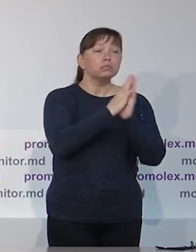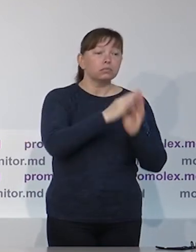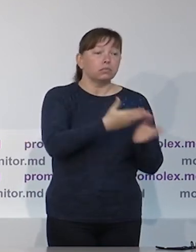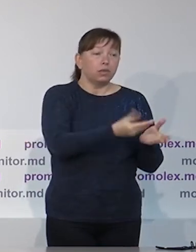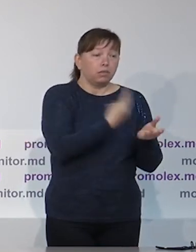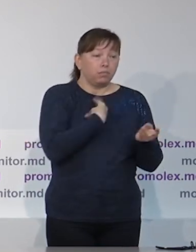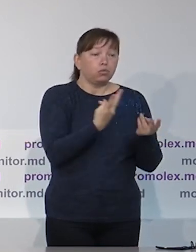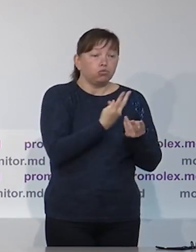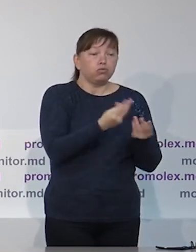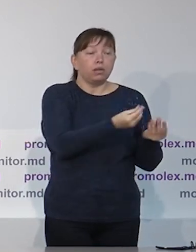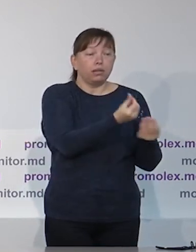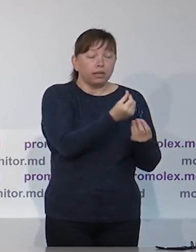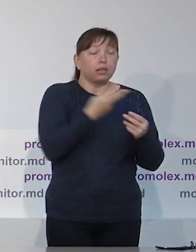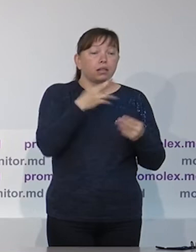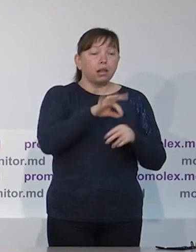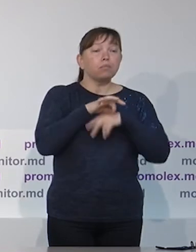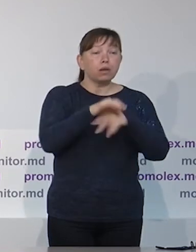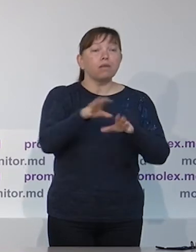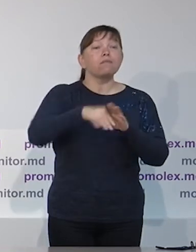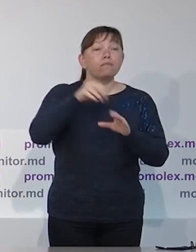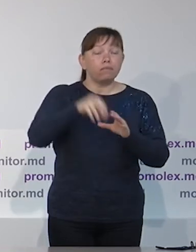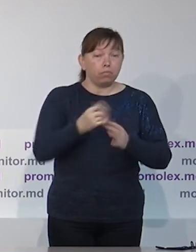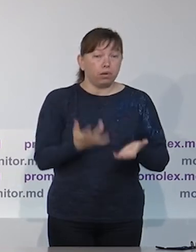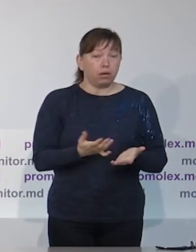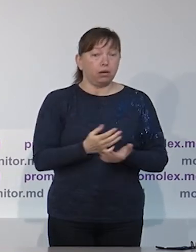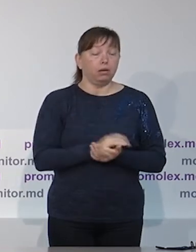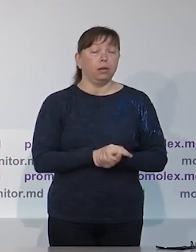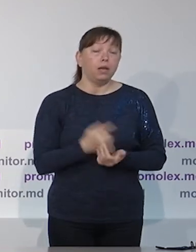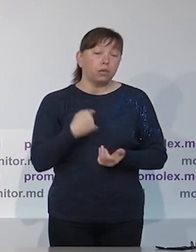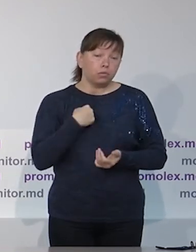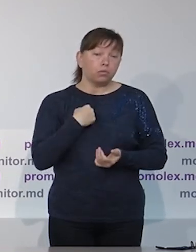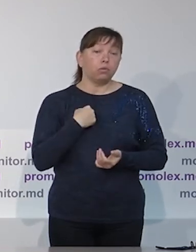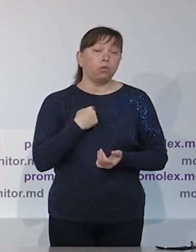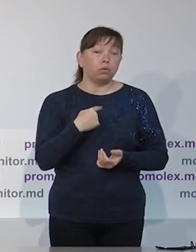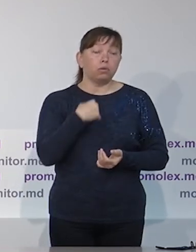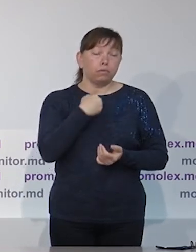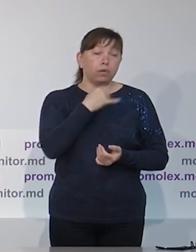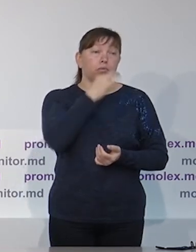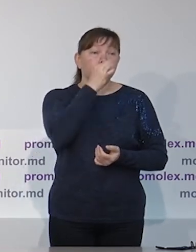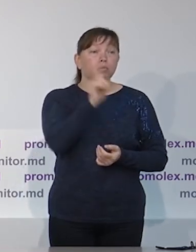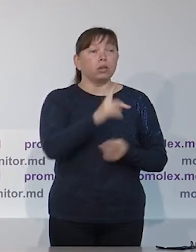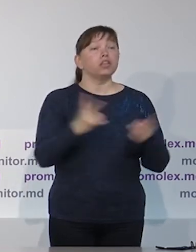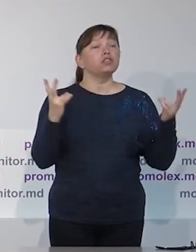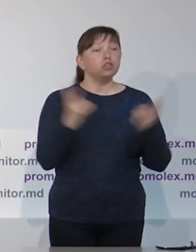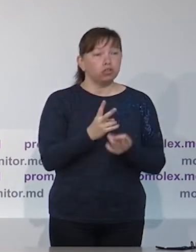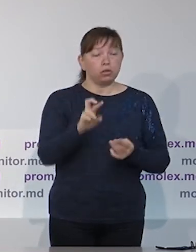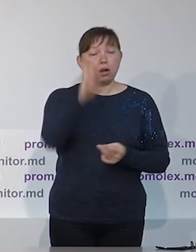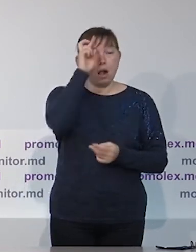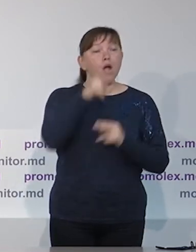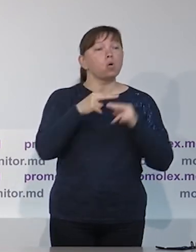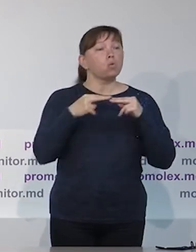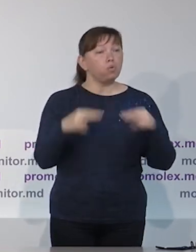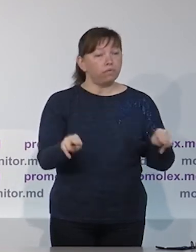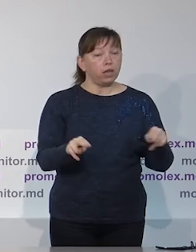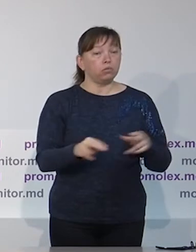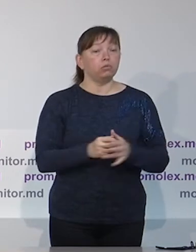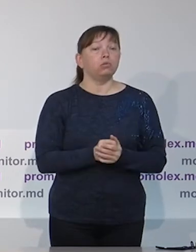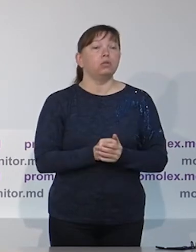или рассчитало ЦИК, как необходимые на организацию выборов 11 июля 2021 года.